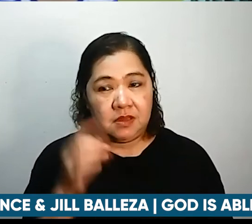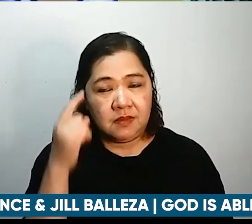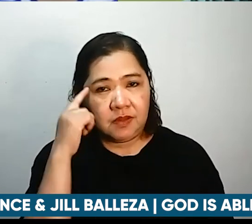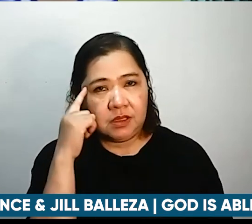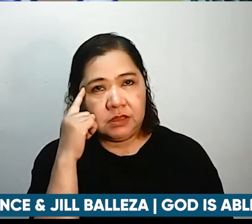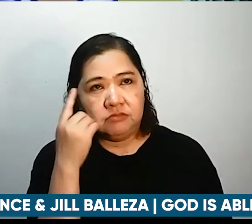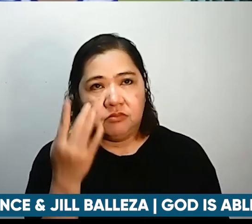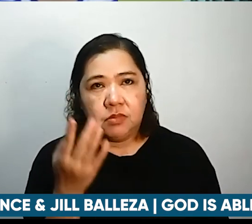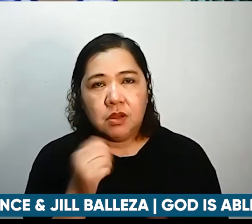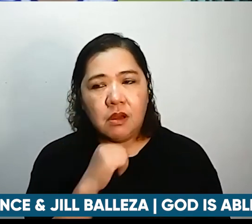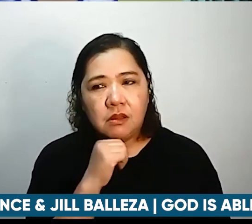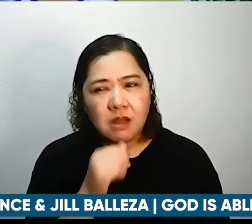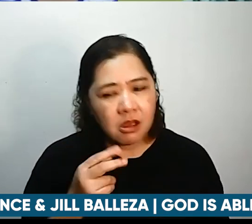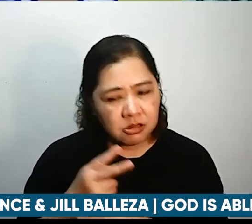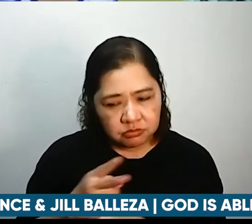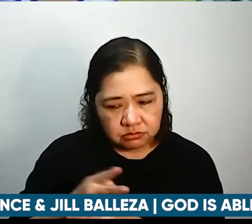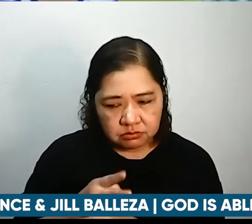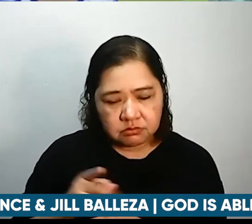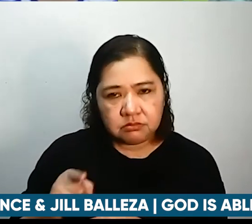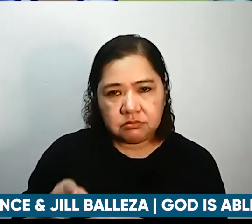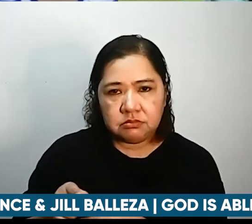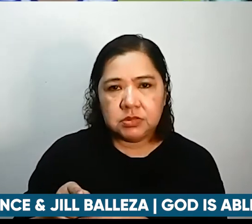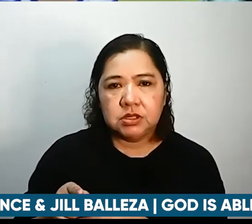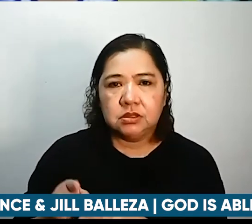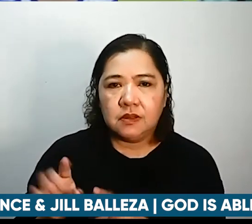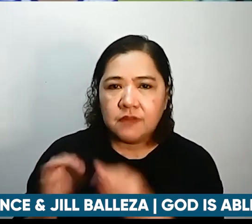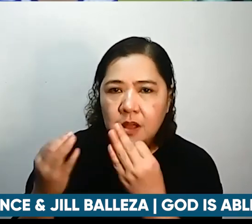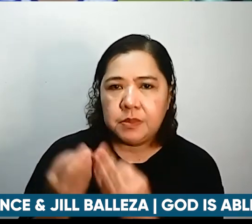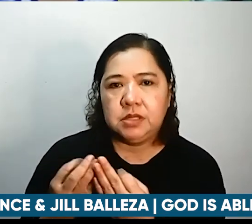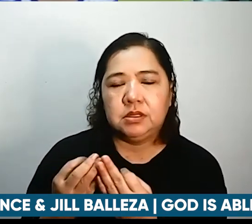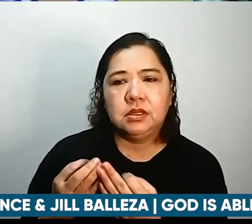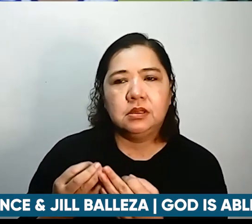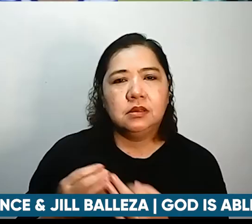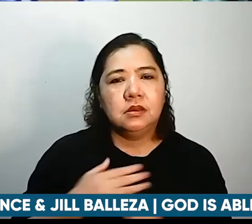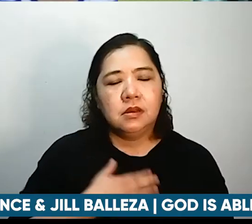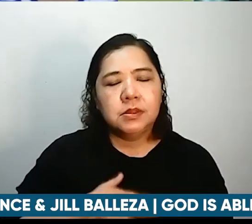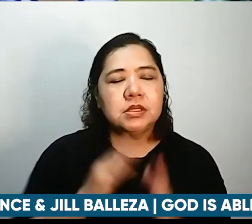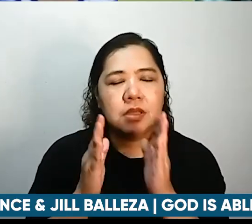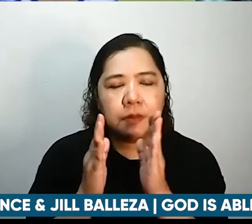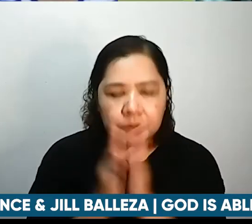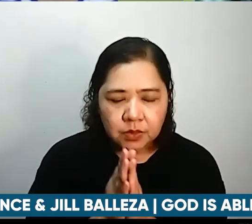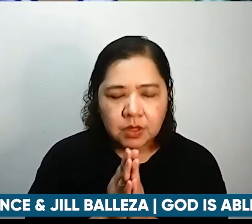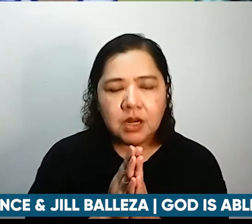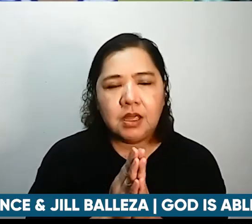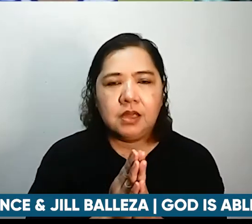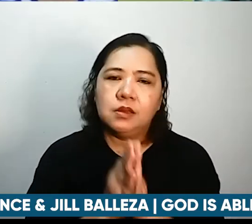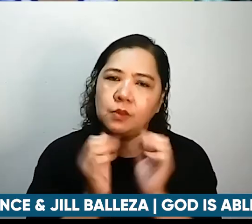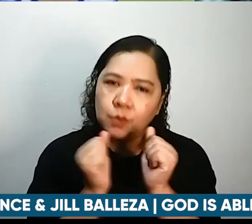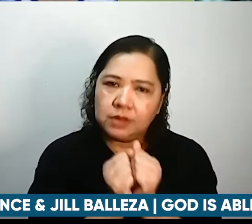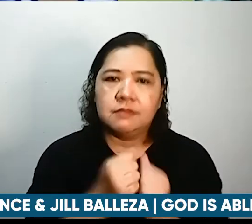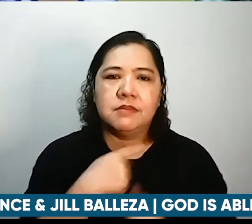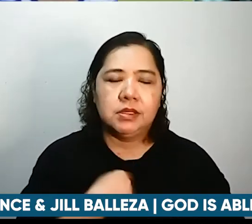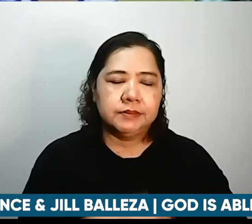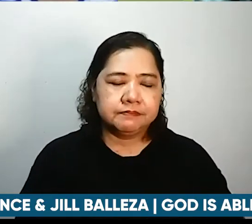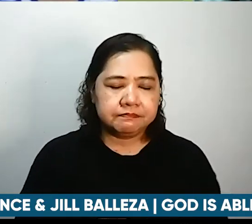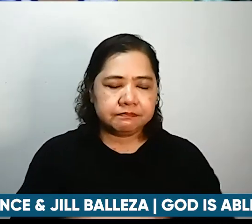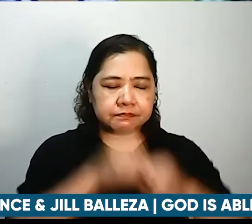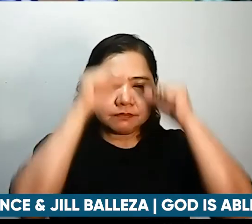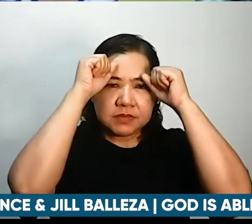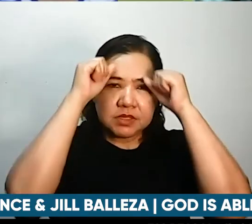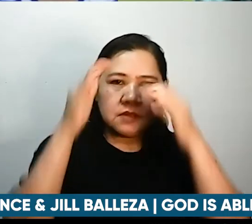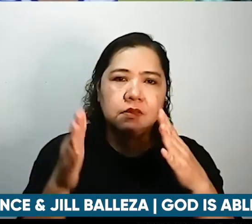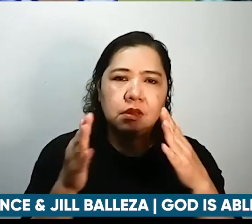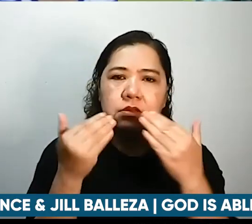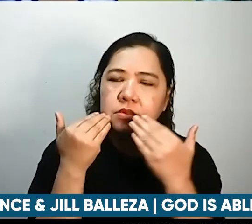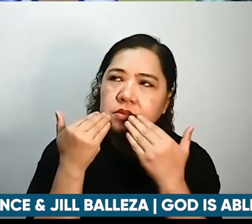tinitreat ng maayos ng iyong mahal sa buhay pray this prayer with me father thank you